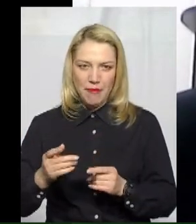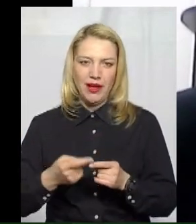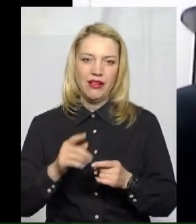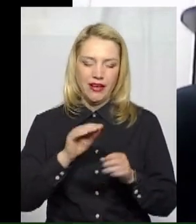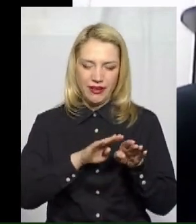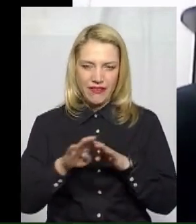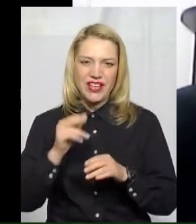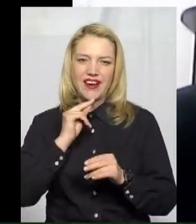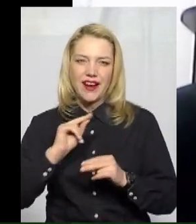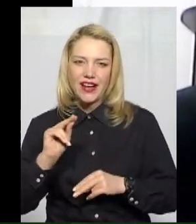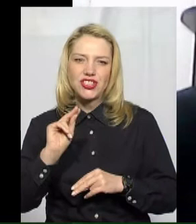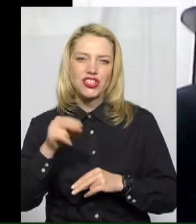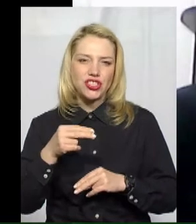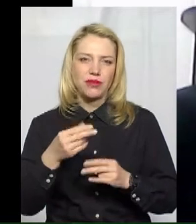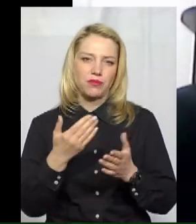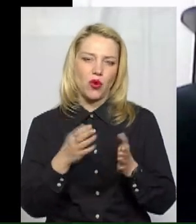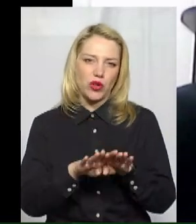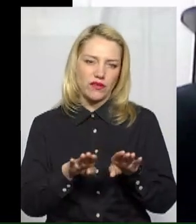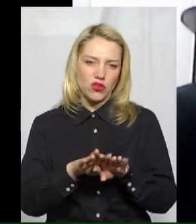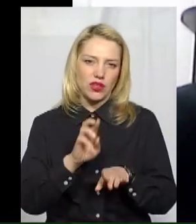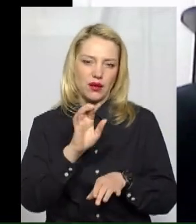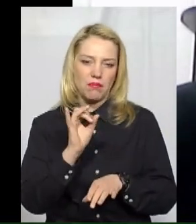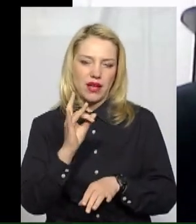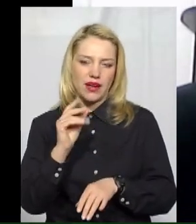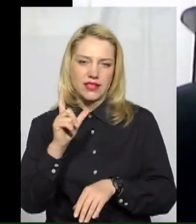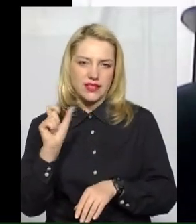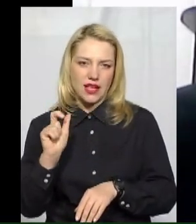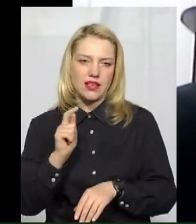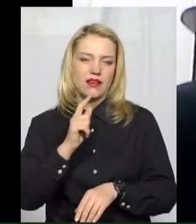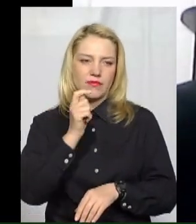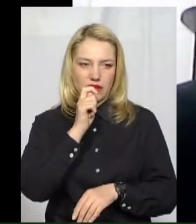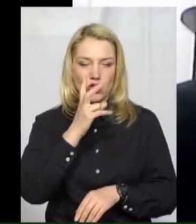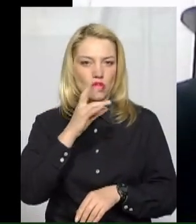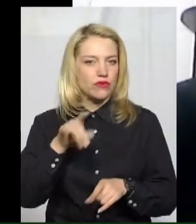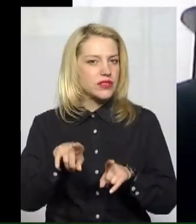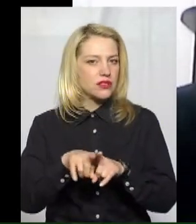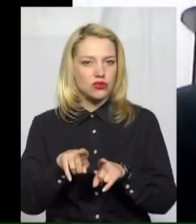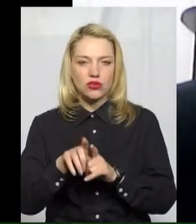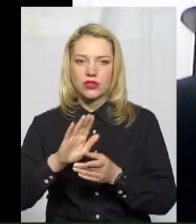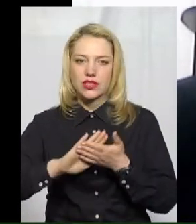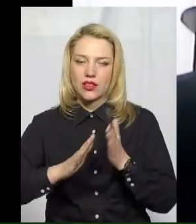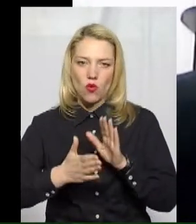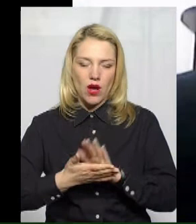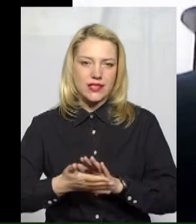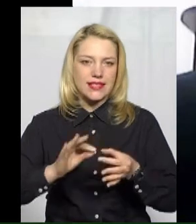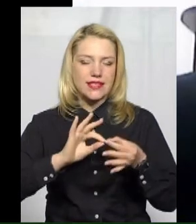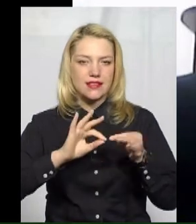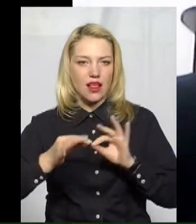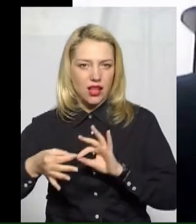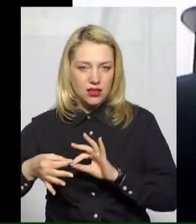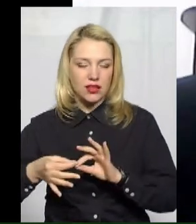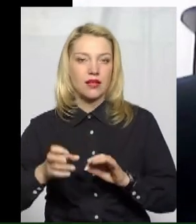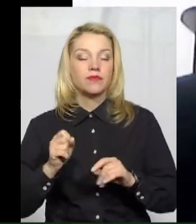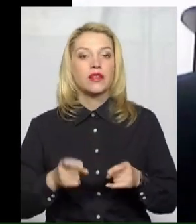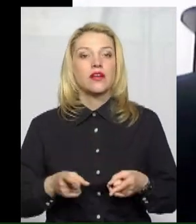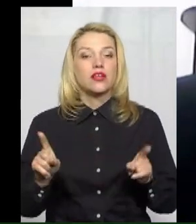порівнювати, скажу, з березнем і квітнем, але все одно ситуація досить складна. На що дійсно вона